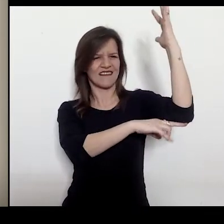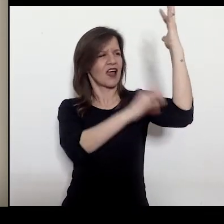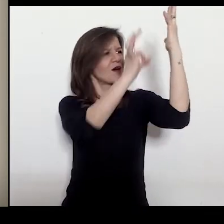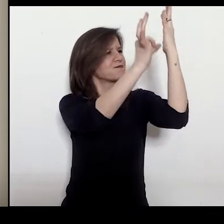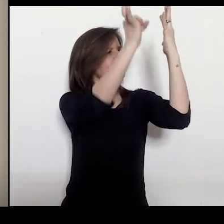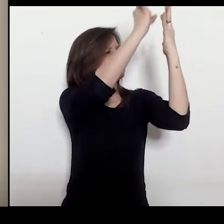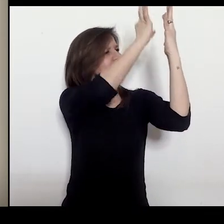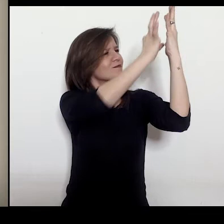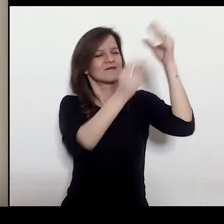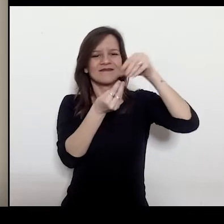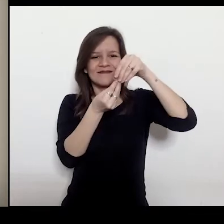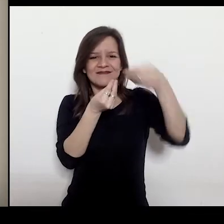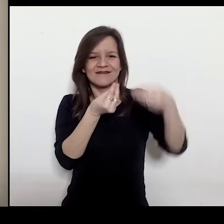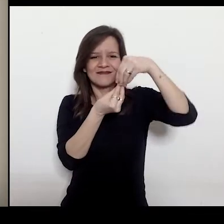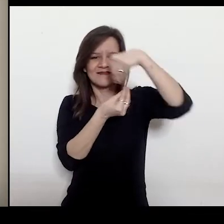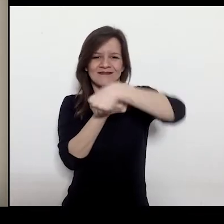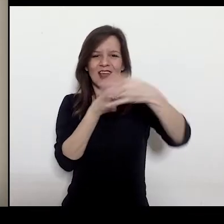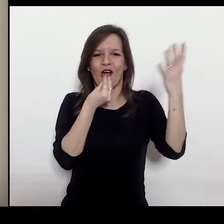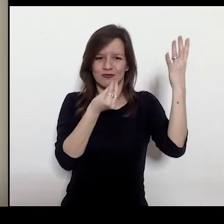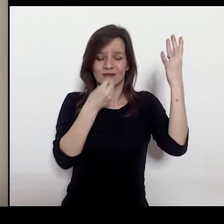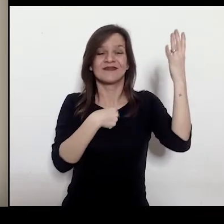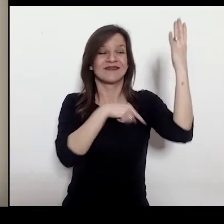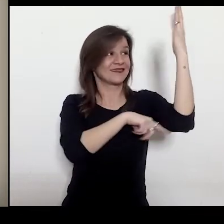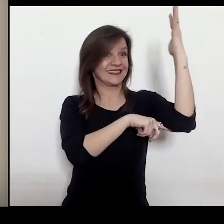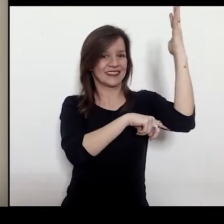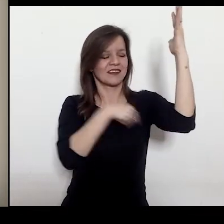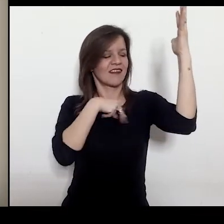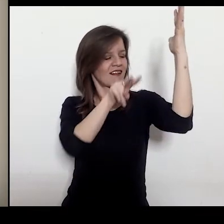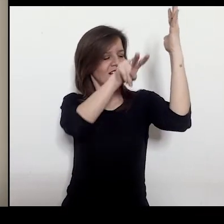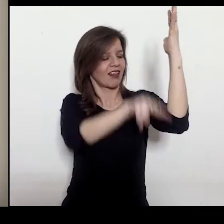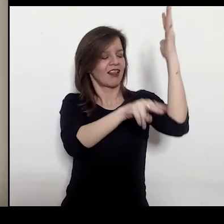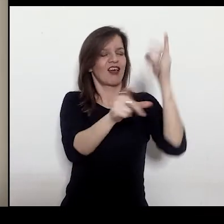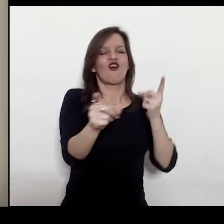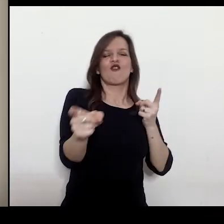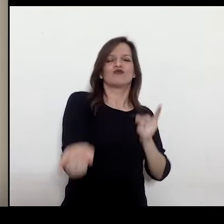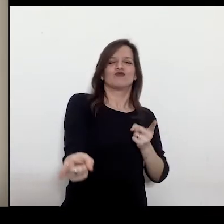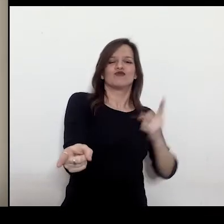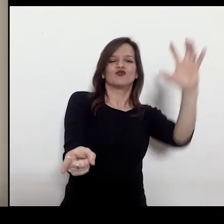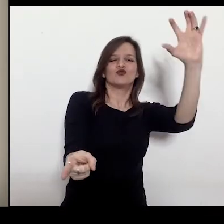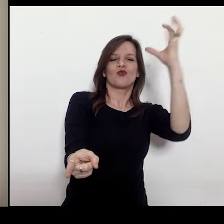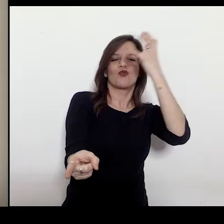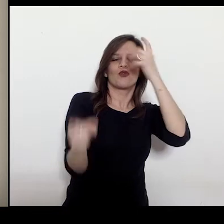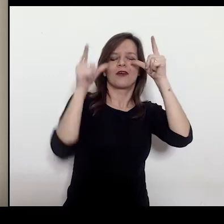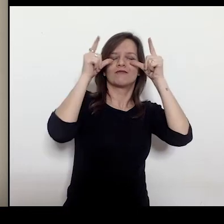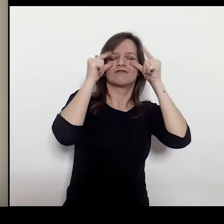Chiudo gli occhi e penso. Penso a tante cose, a tanti fatti, a tante persone.